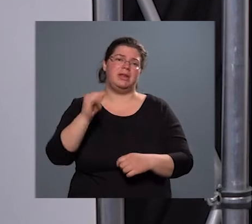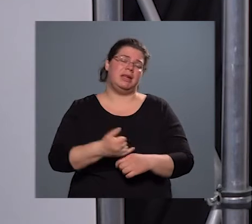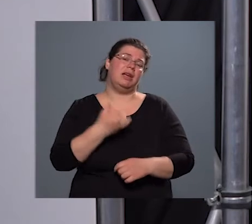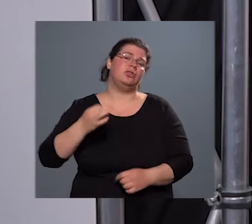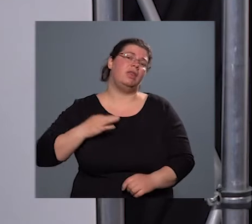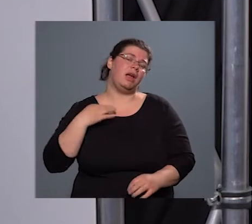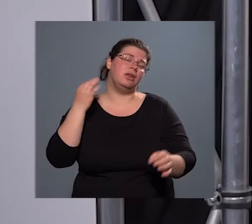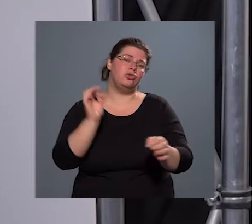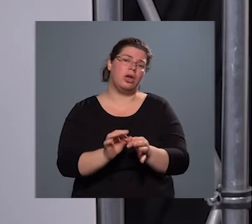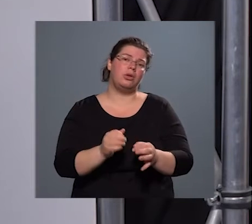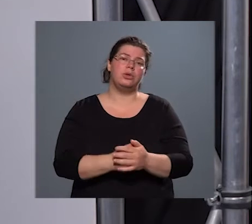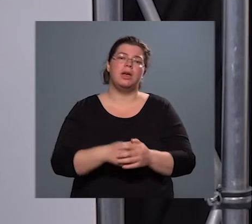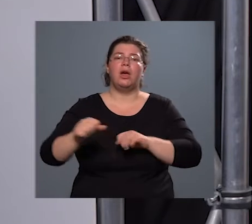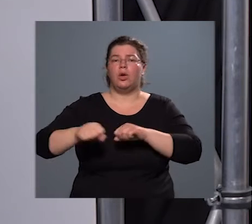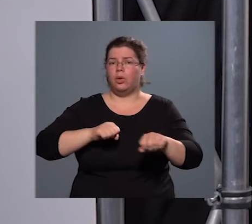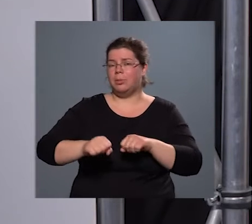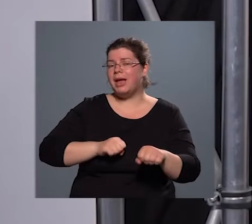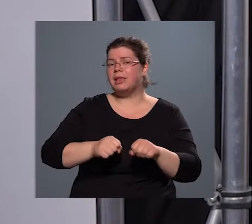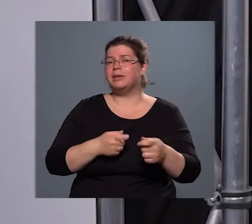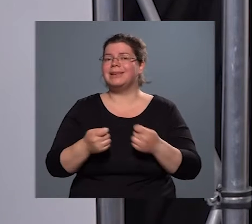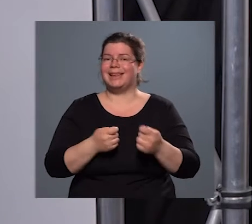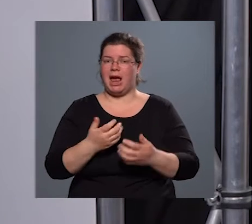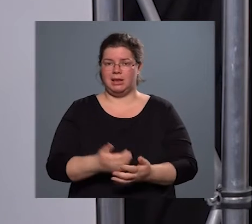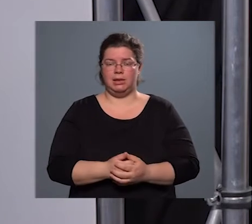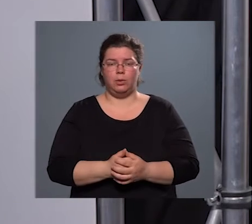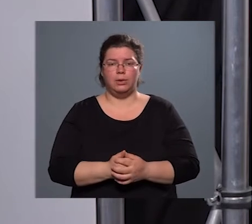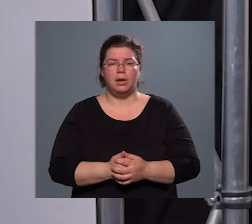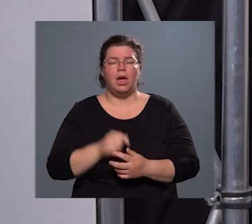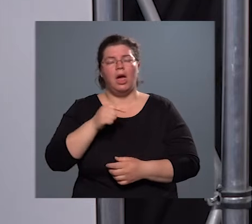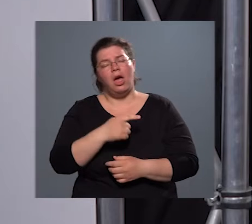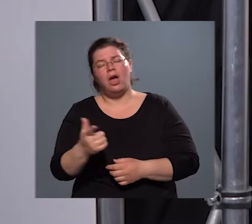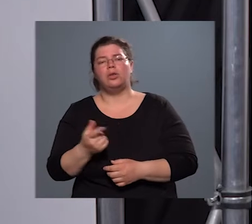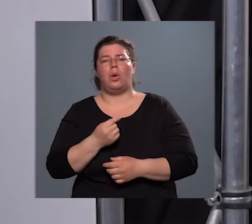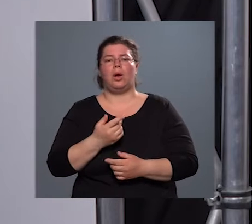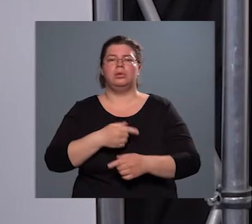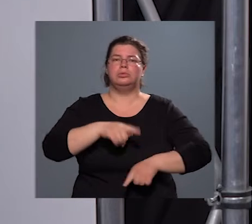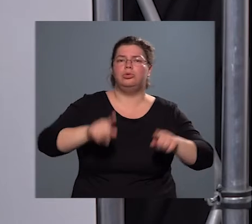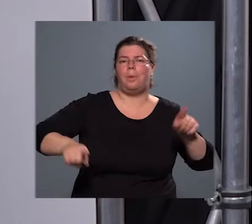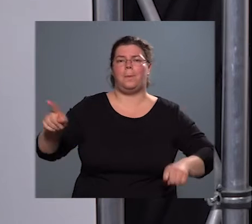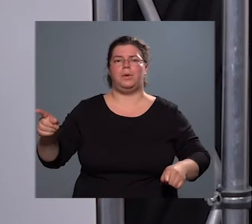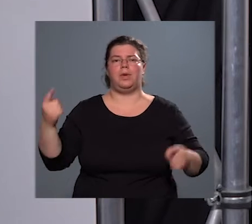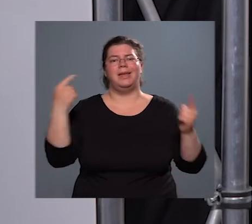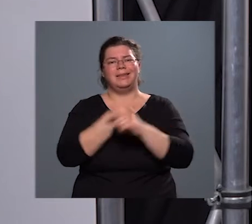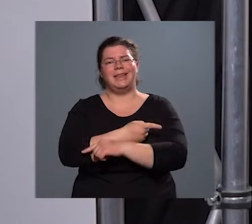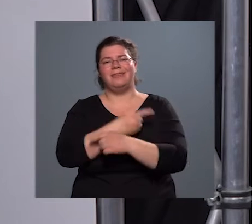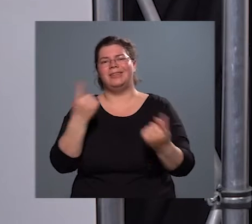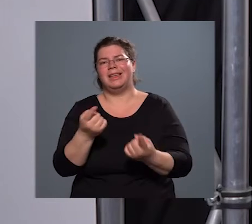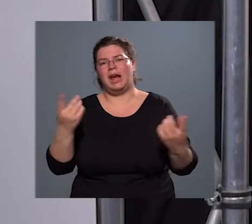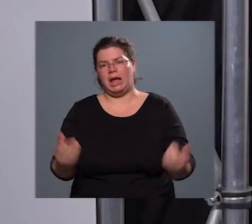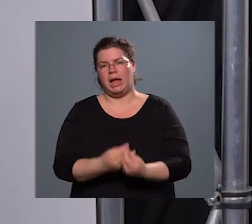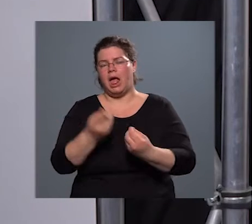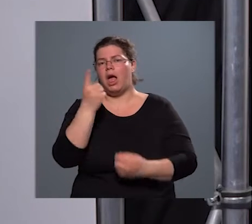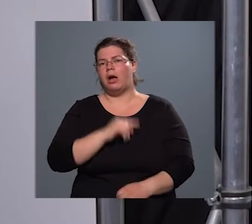egészségügyi kormányzatok irányítói, azokkal a különböző tévhírekkel, amelyeket